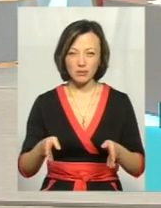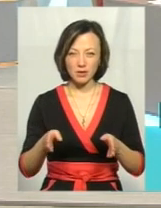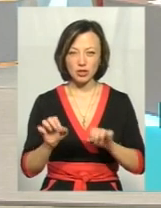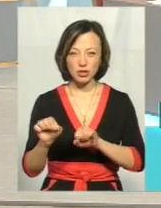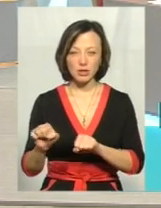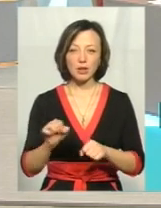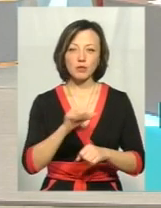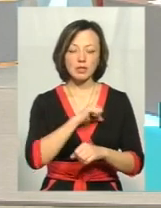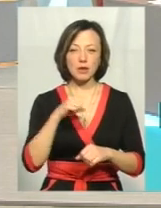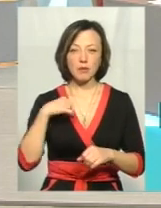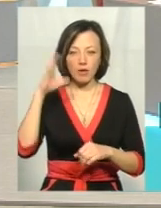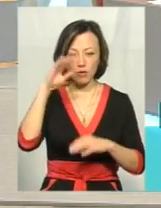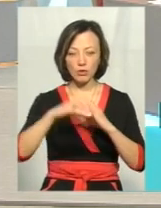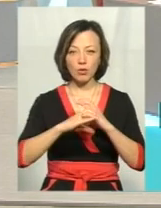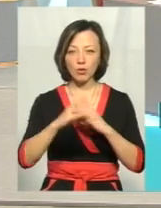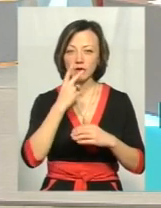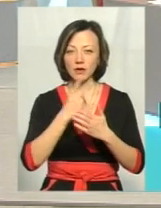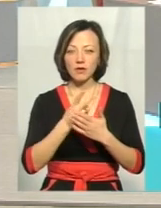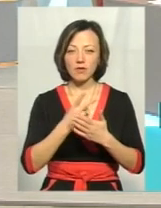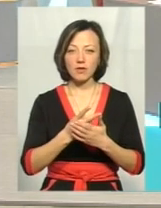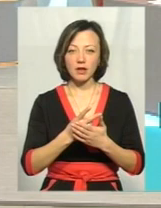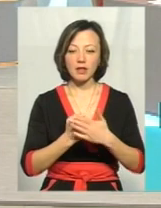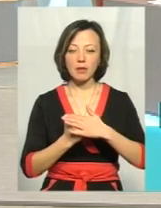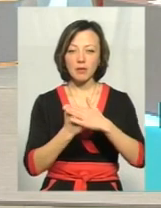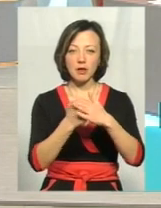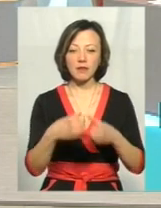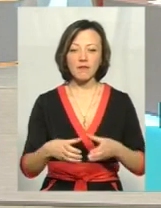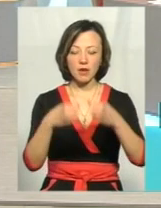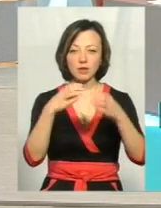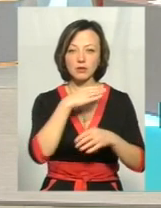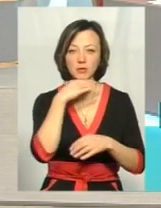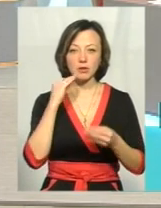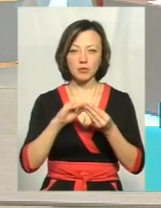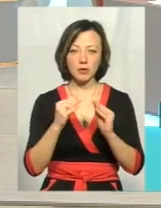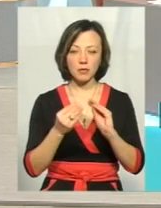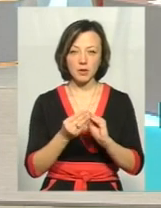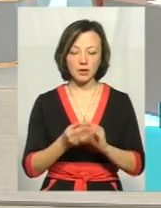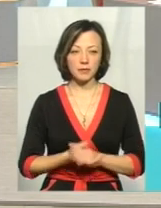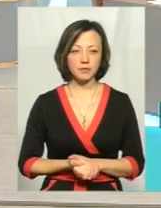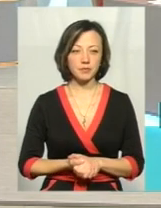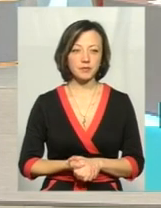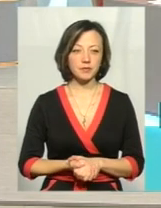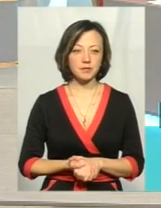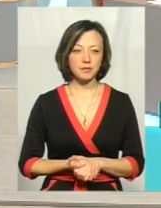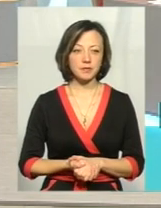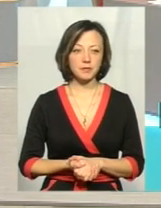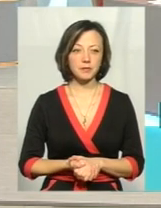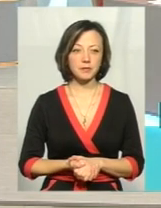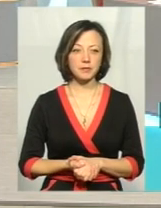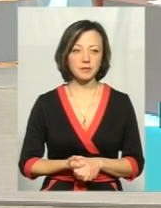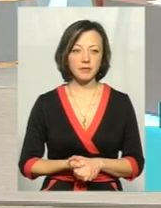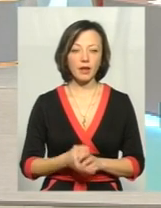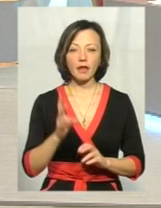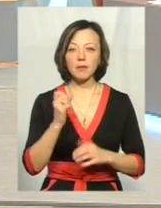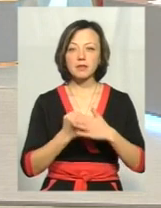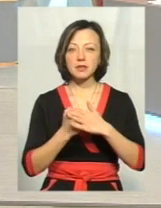вже по самим водогонах, воднопірній вежі, повну проблем, і повну проблем по вітках самого водогону. І на